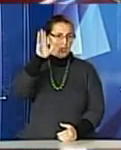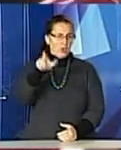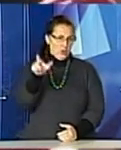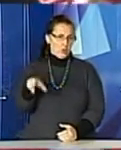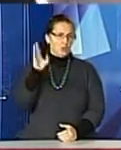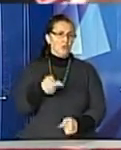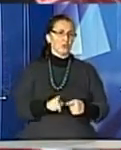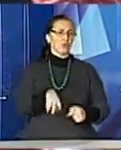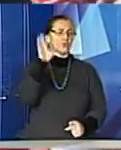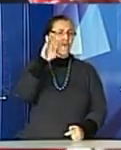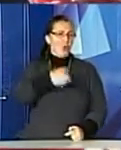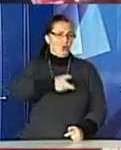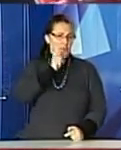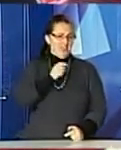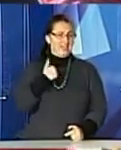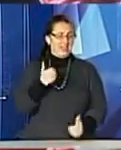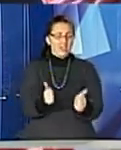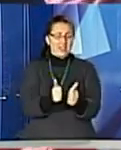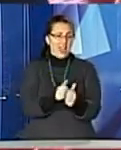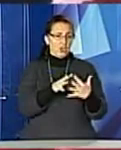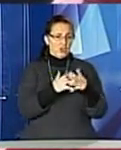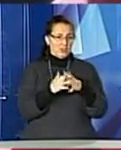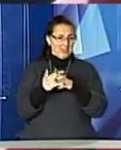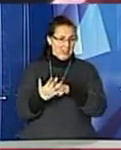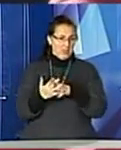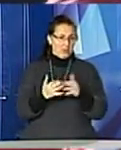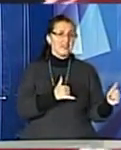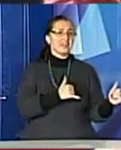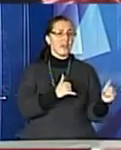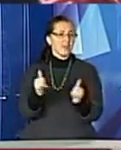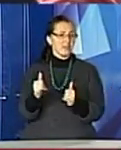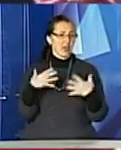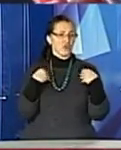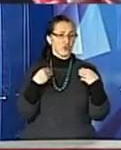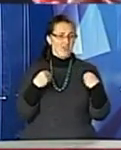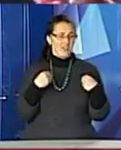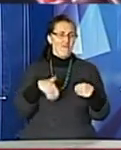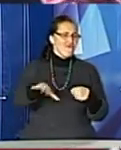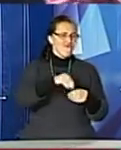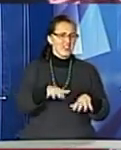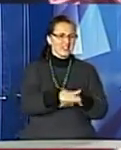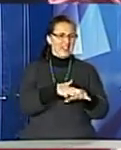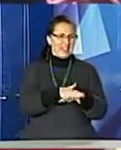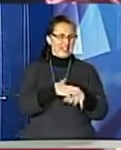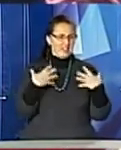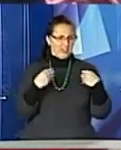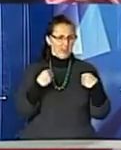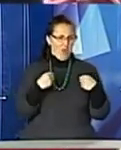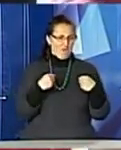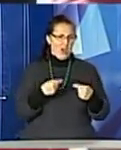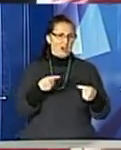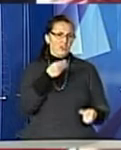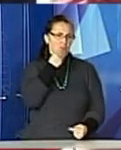будуть пити. Наші довколишні села забезпечують всі ринки Львова сільськогосподарською